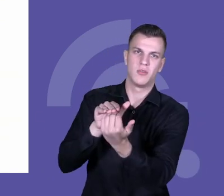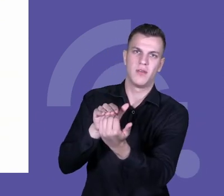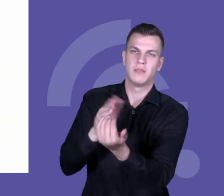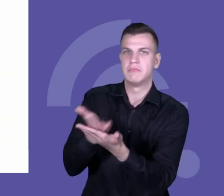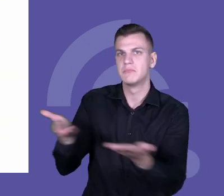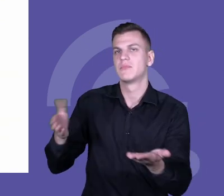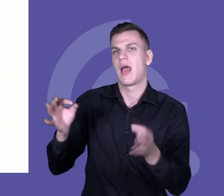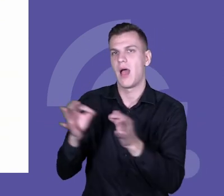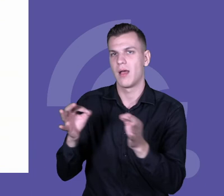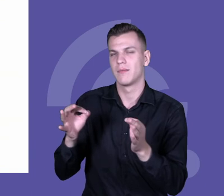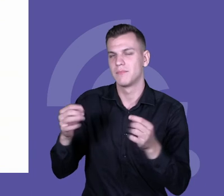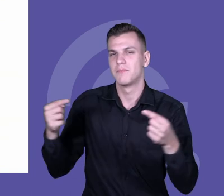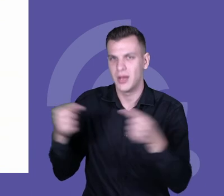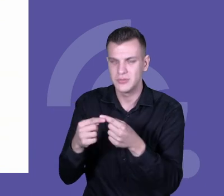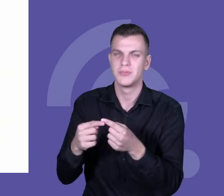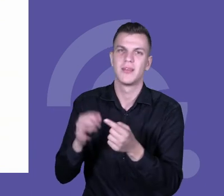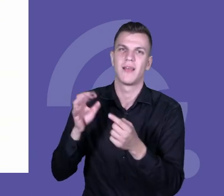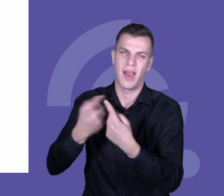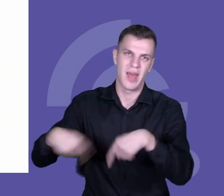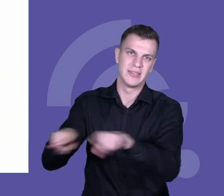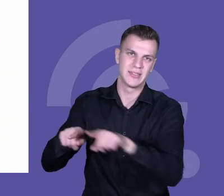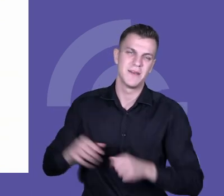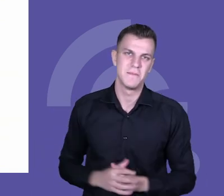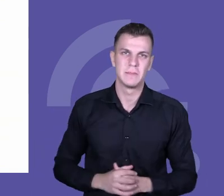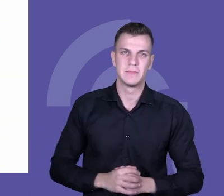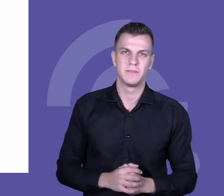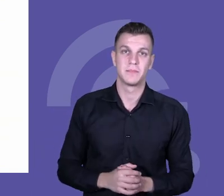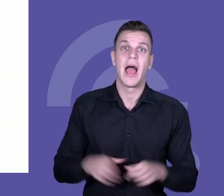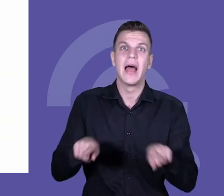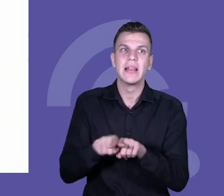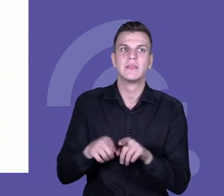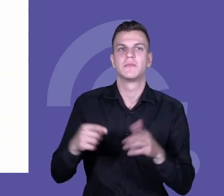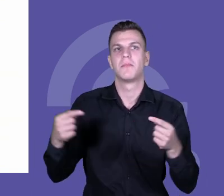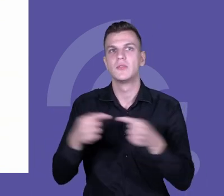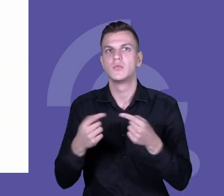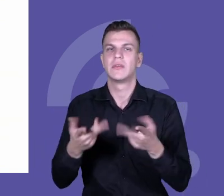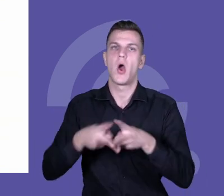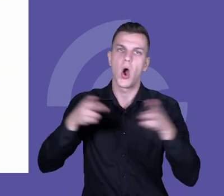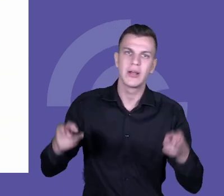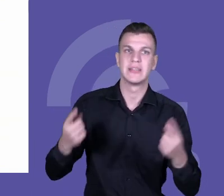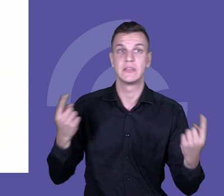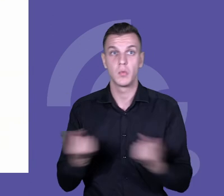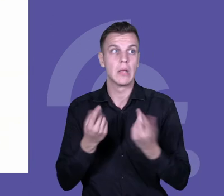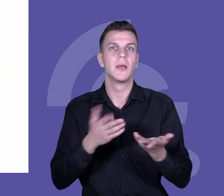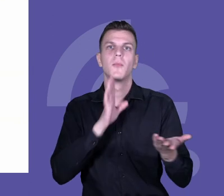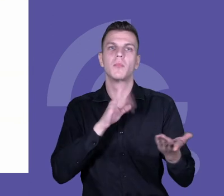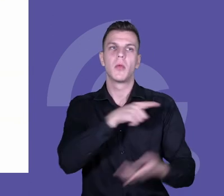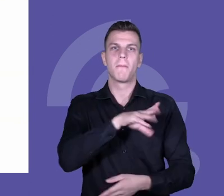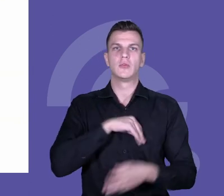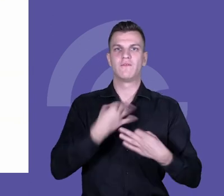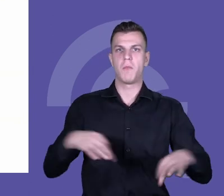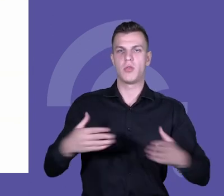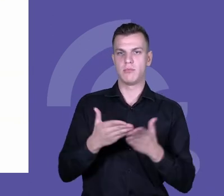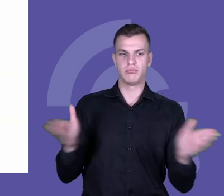wybierać sobie te narzędzia, które im się przydają w danym momencie, mają też większą odwagę i swobodę w takim działaniu.